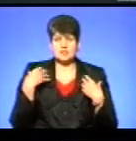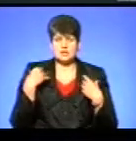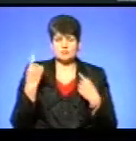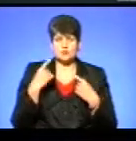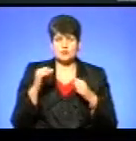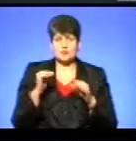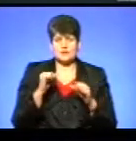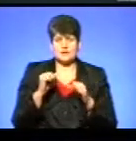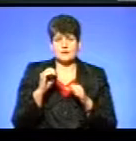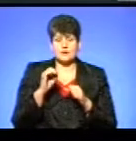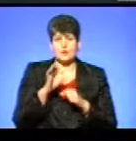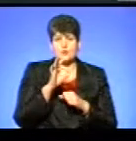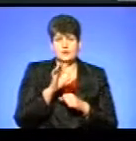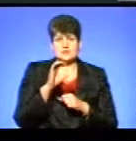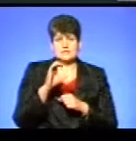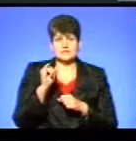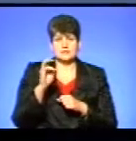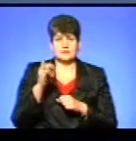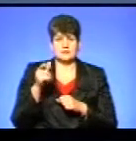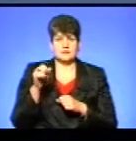природних ресурсів Орест Сінгалевище.